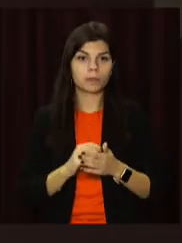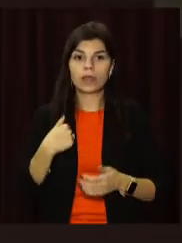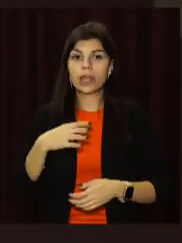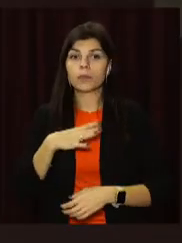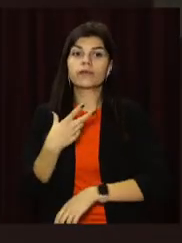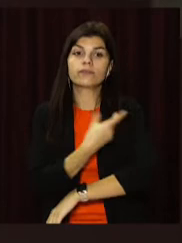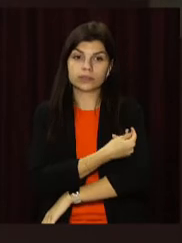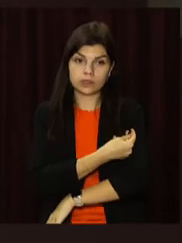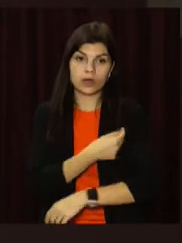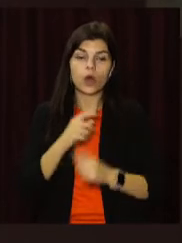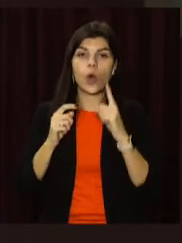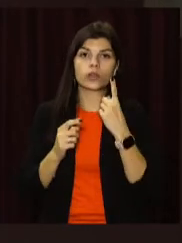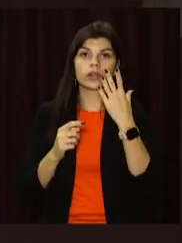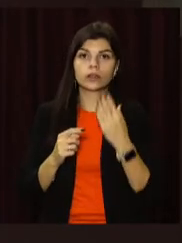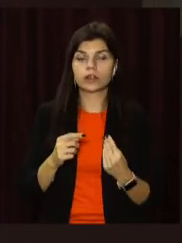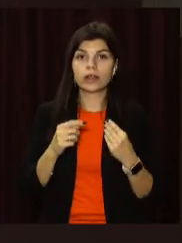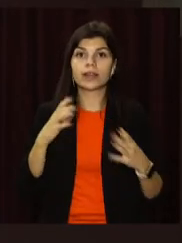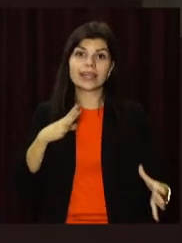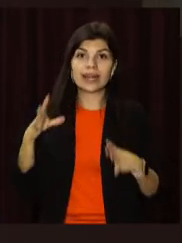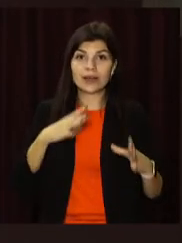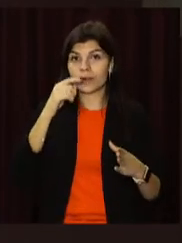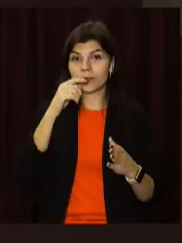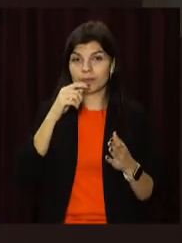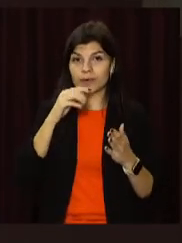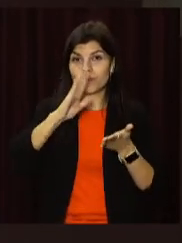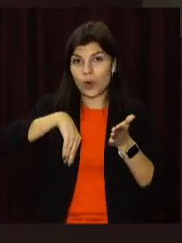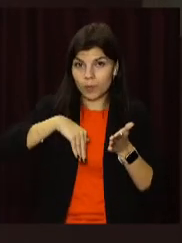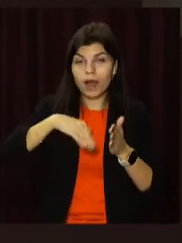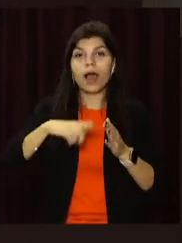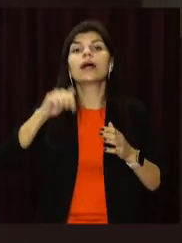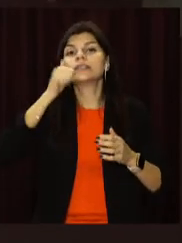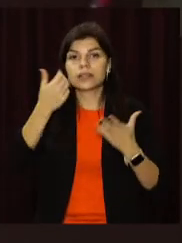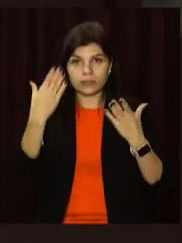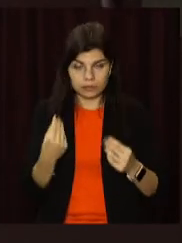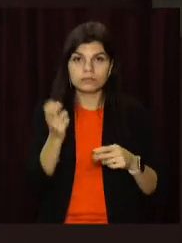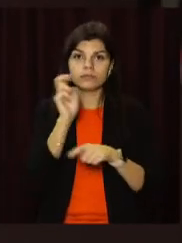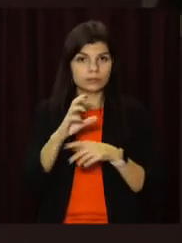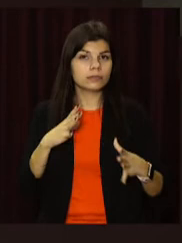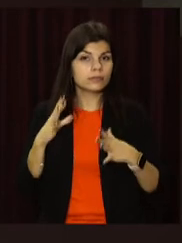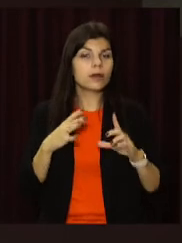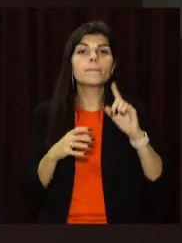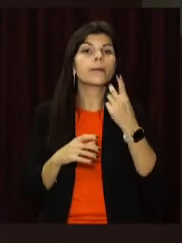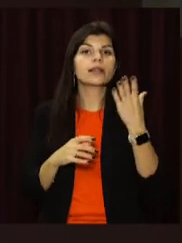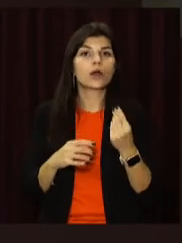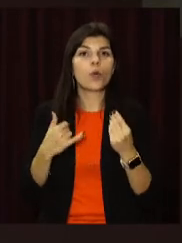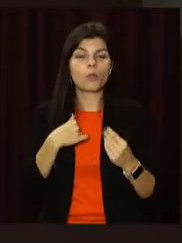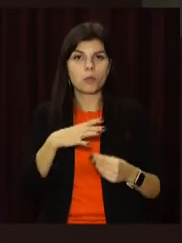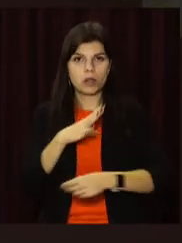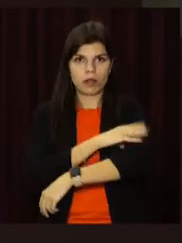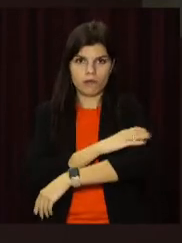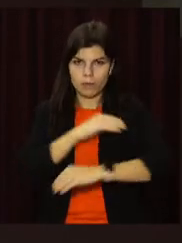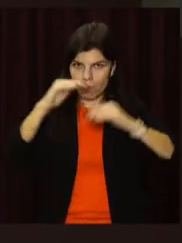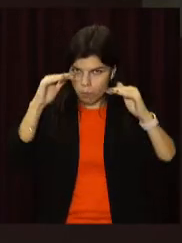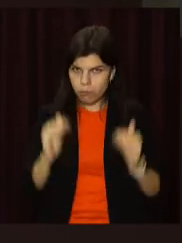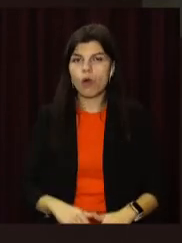вакцину. Один день у мене випав в тренуванні, але наступний день я тренувалася. В перший день у мене випало давлення,